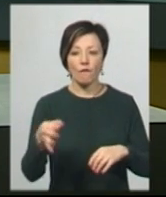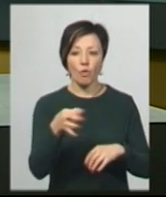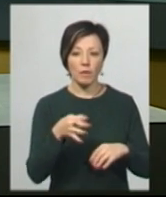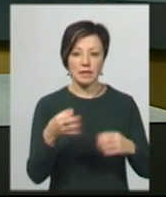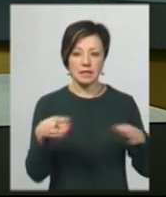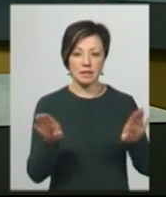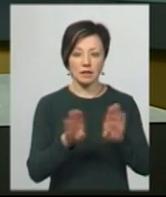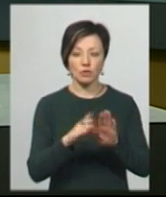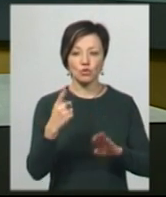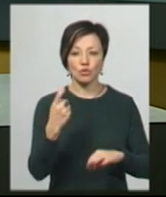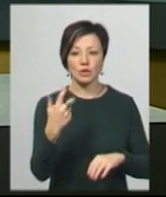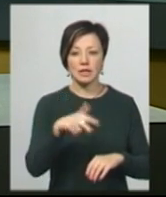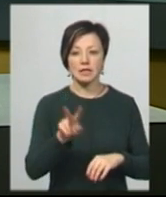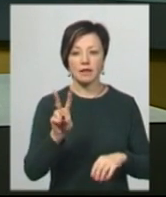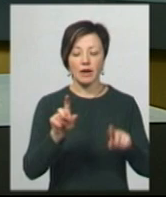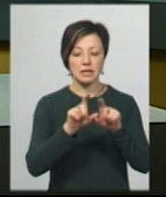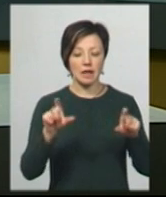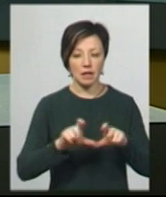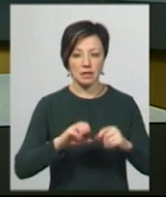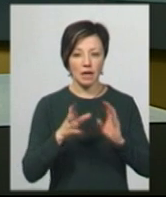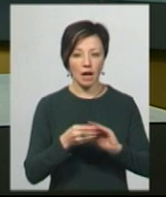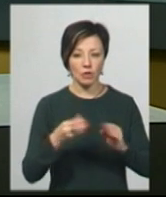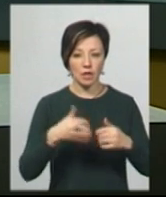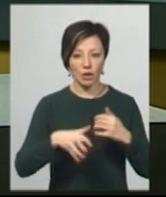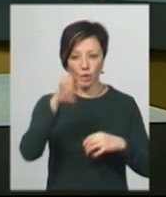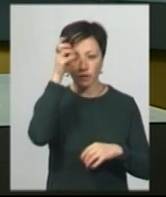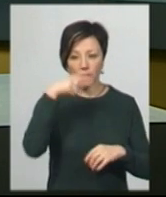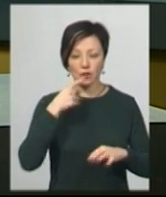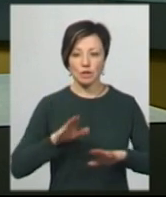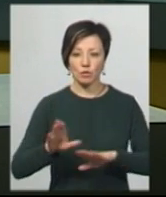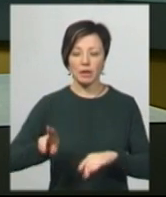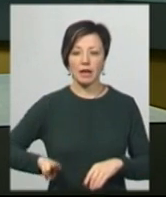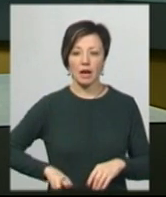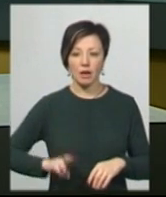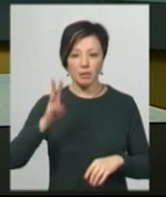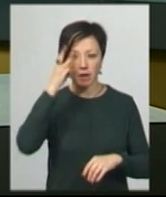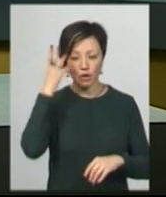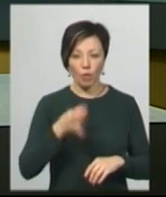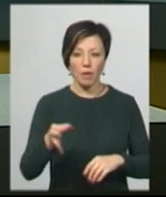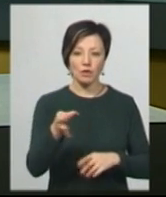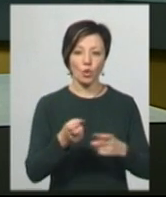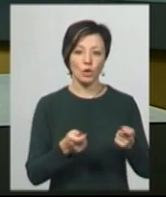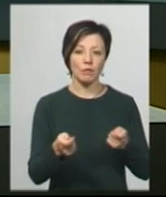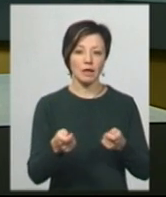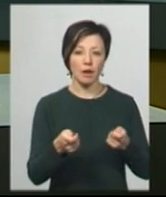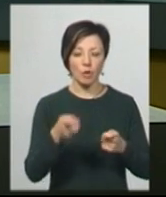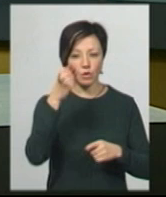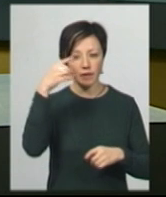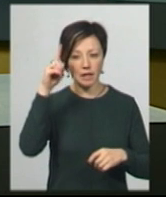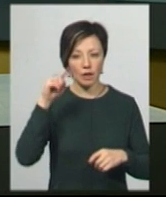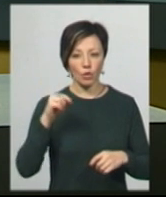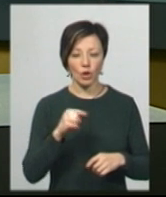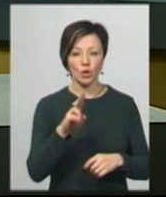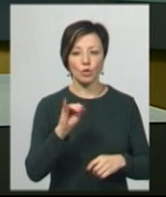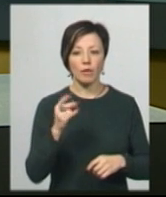карантині перебуває 132 заклади загальної середньої освіти, каже заступник директора Хмельницького обласного департаменту освіти і науки